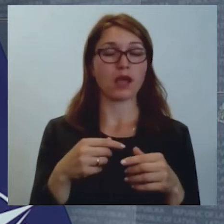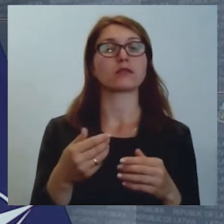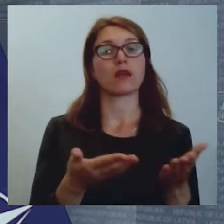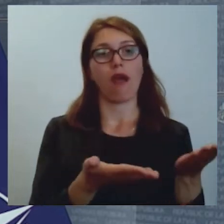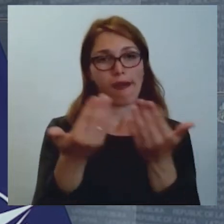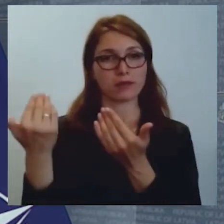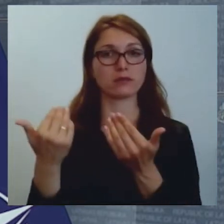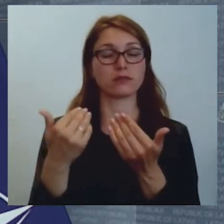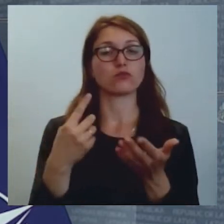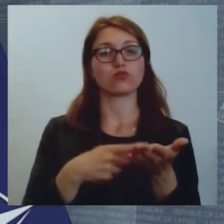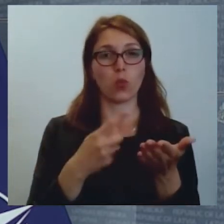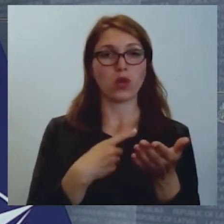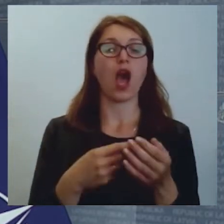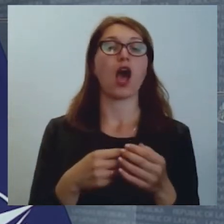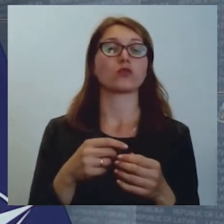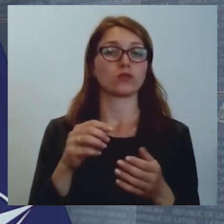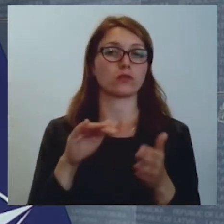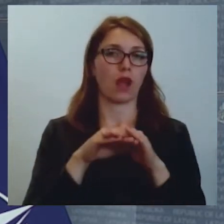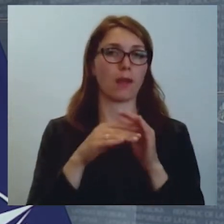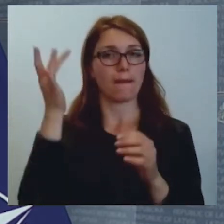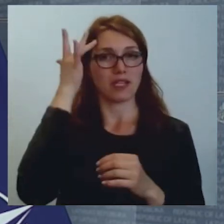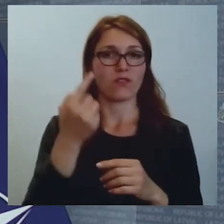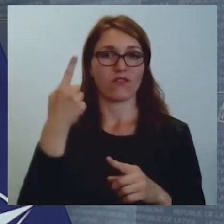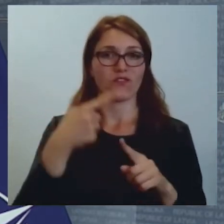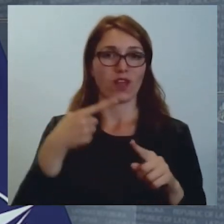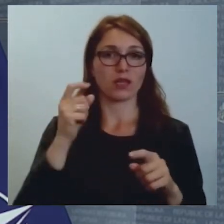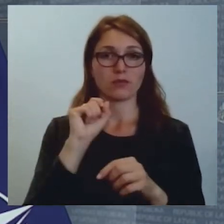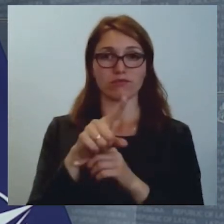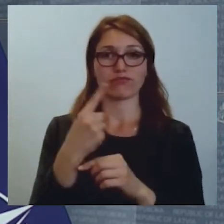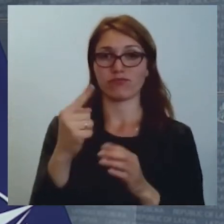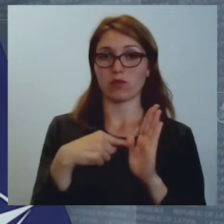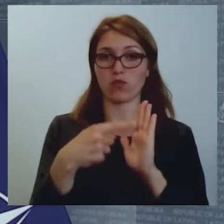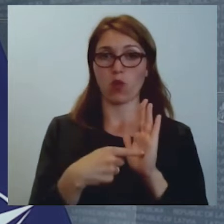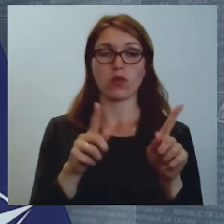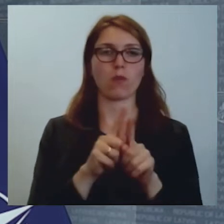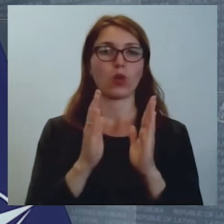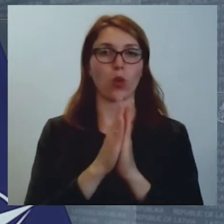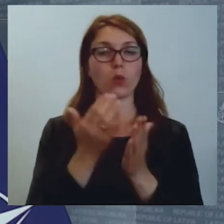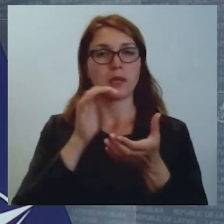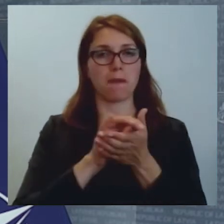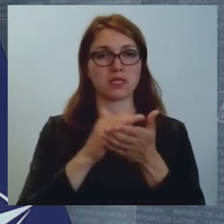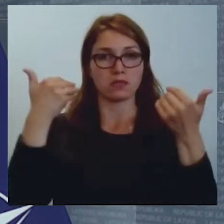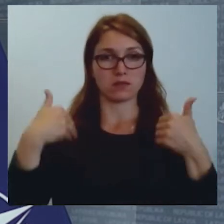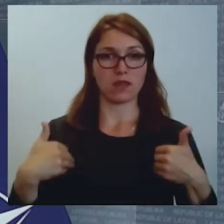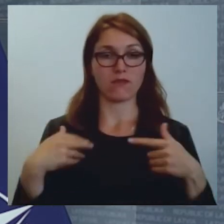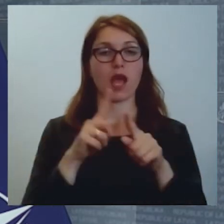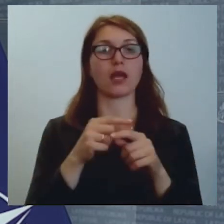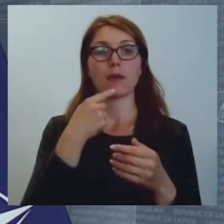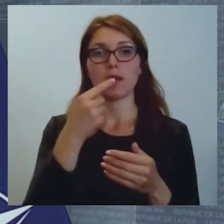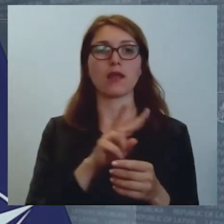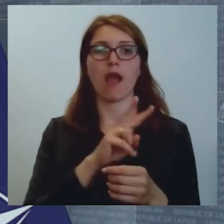pārstāvis ieturēties pie principa, ka vienā reizē viens jautājums lūgums arī iepazīstināt ar sevi un norādīt, kam